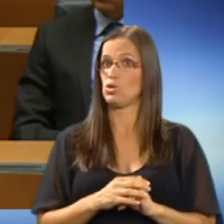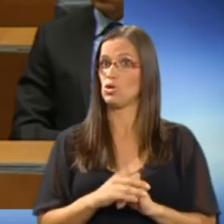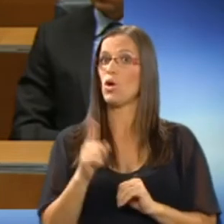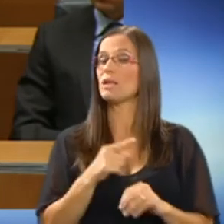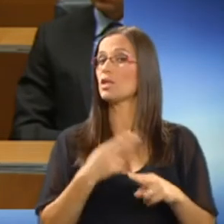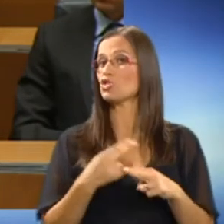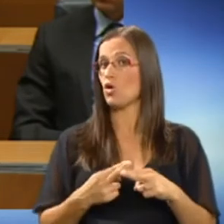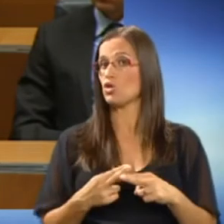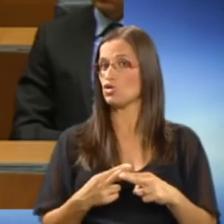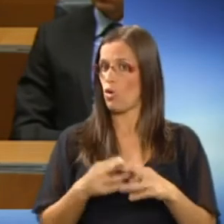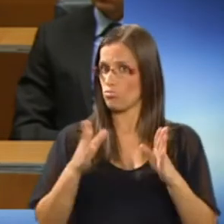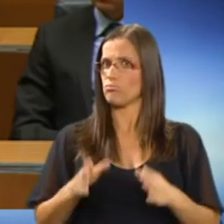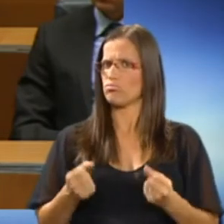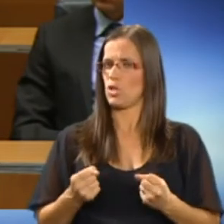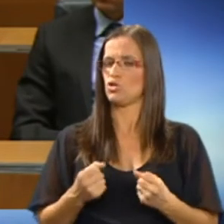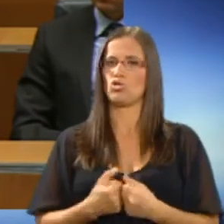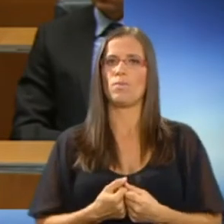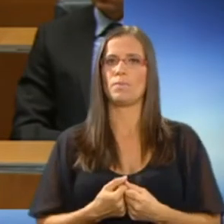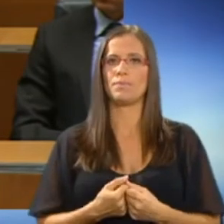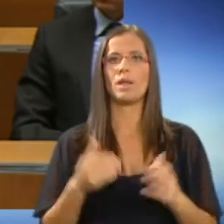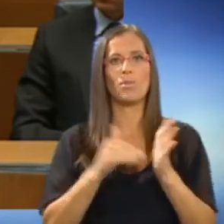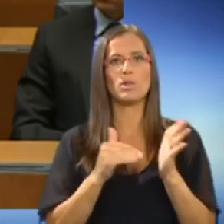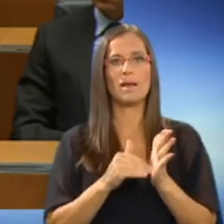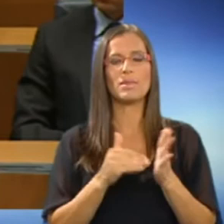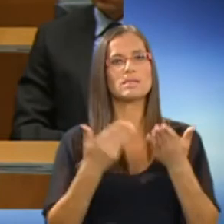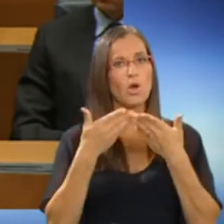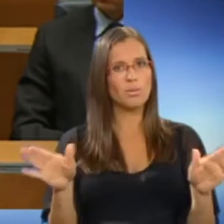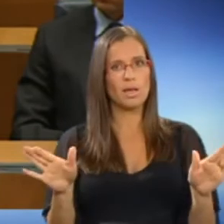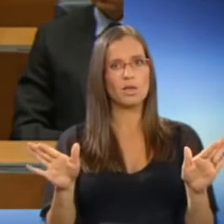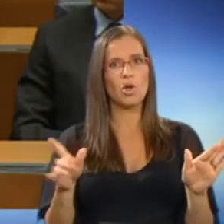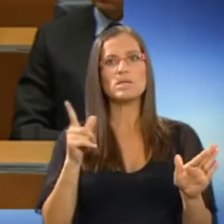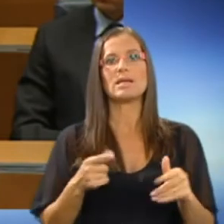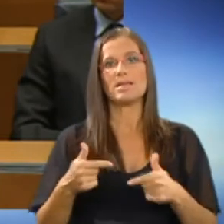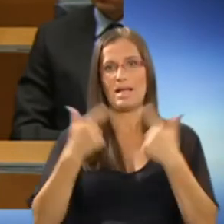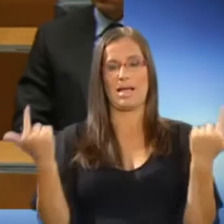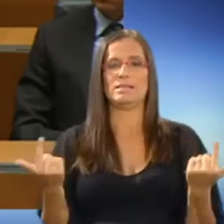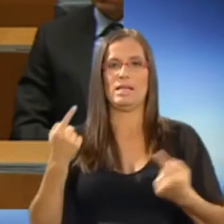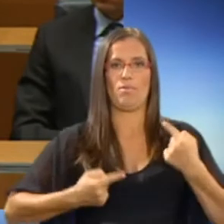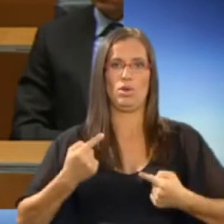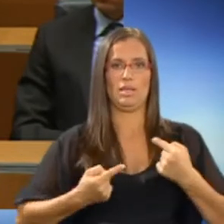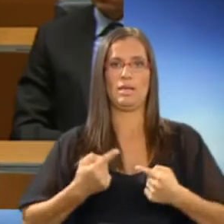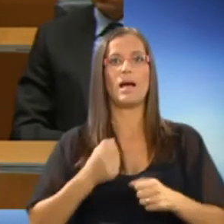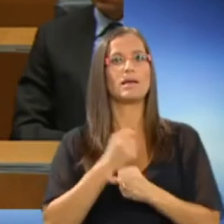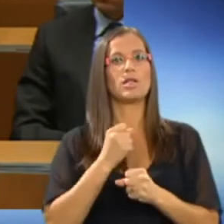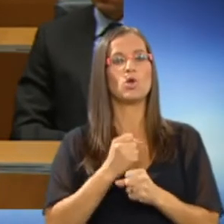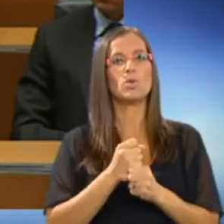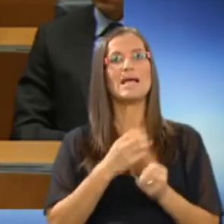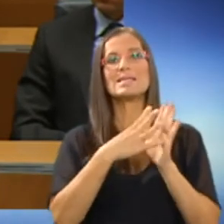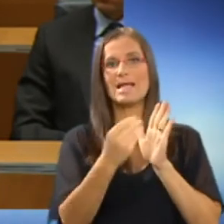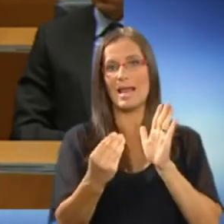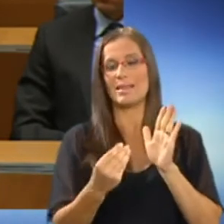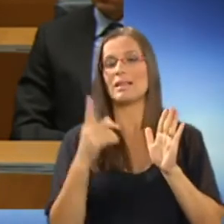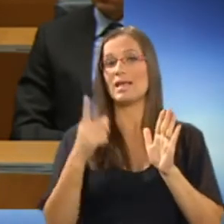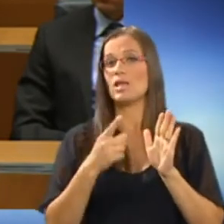in državniško držo. Potrebna sta odprtost in jasna politika, ki deluje z zgledi